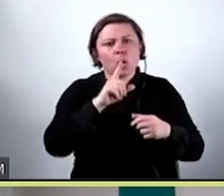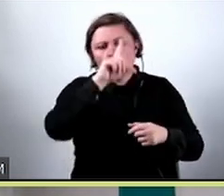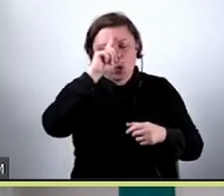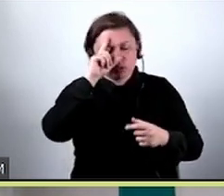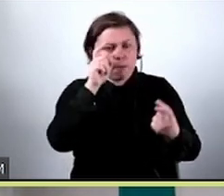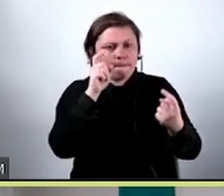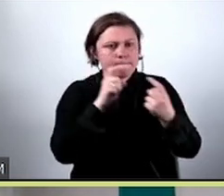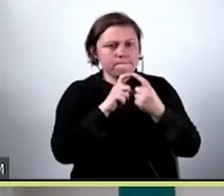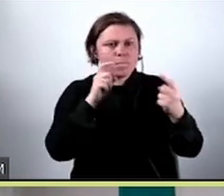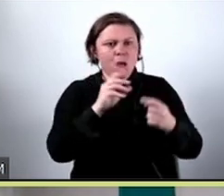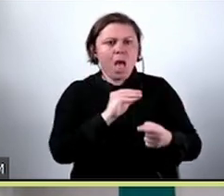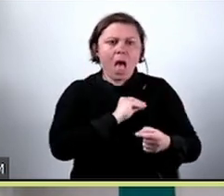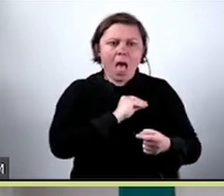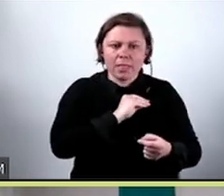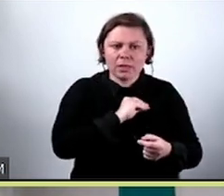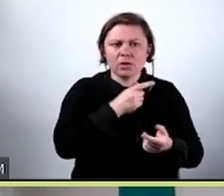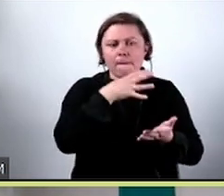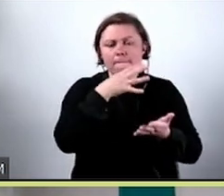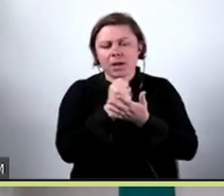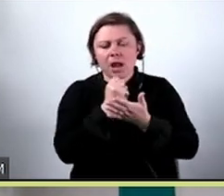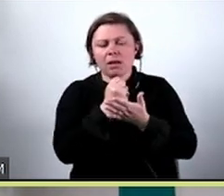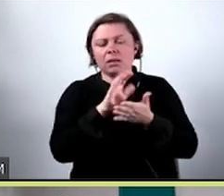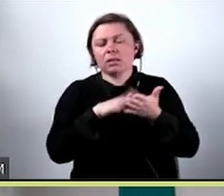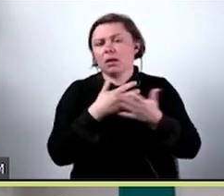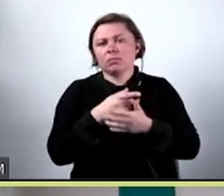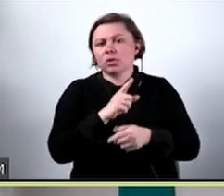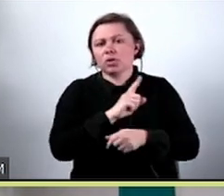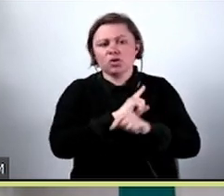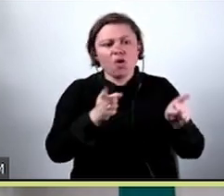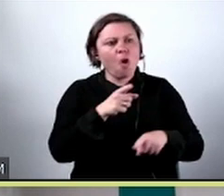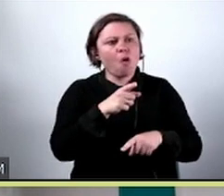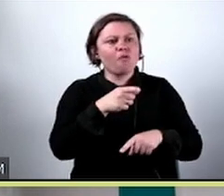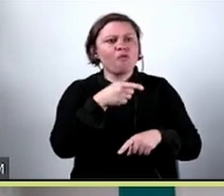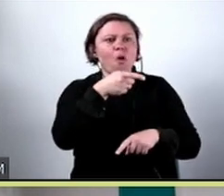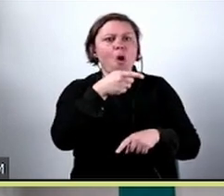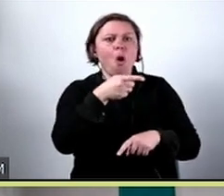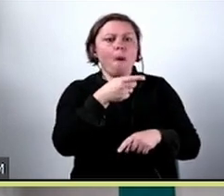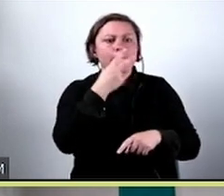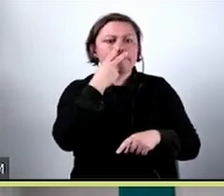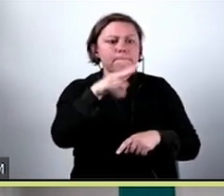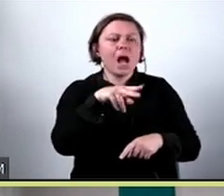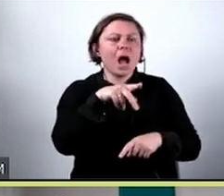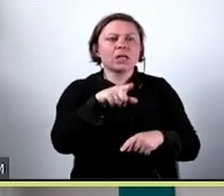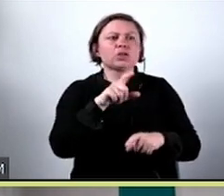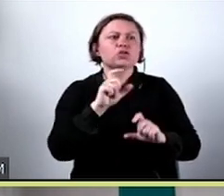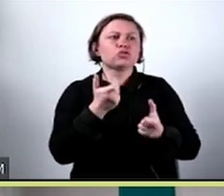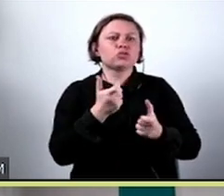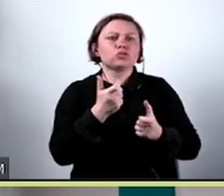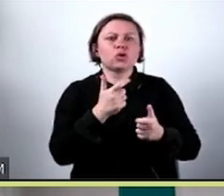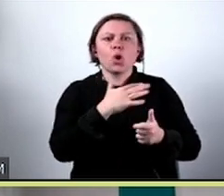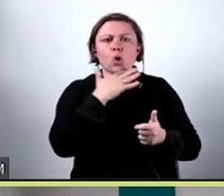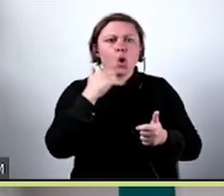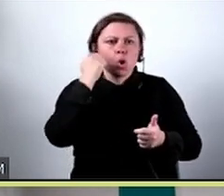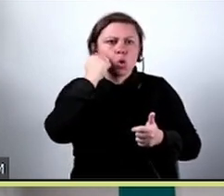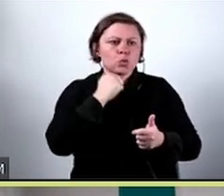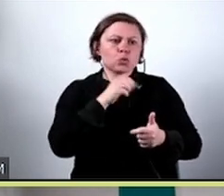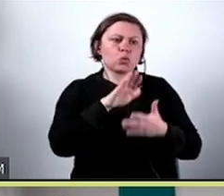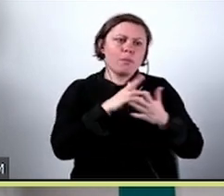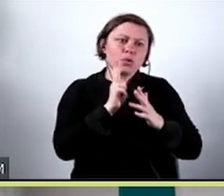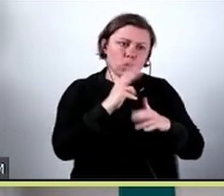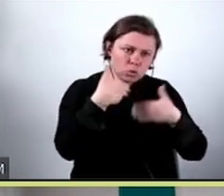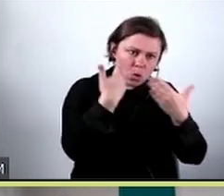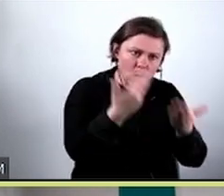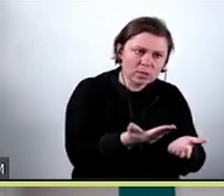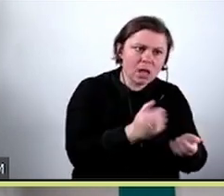jakby etycznego i prawnego. Przykładowo nie powinien być brany jako czynnik kolor skóry, czy na przykład